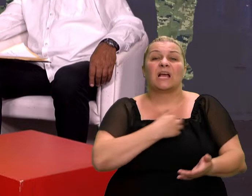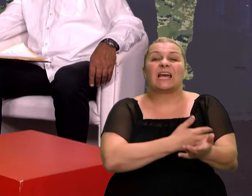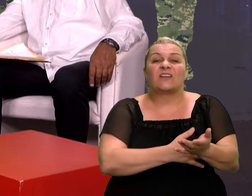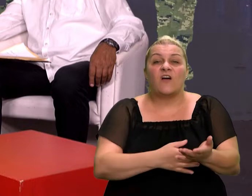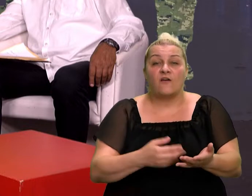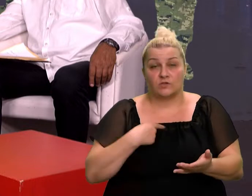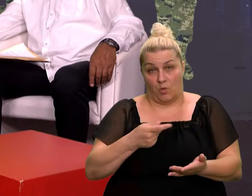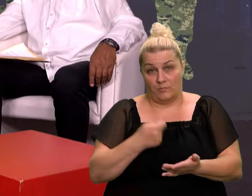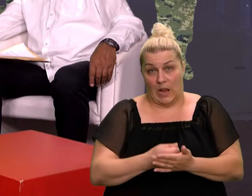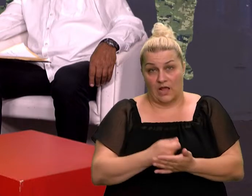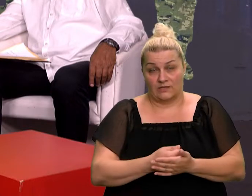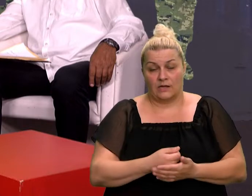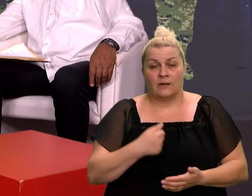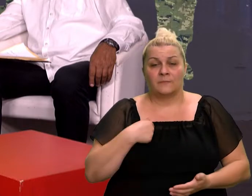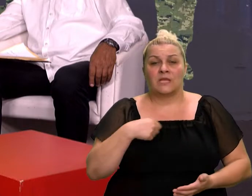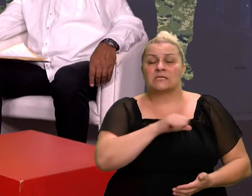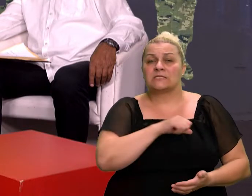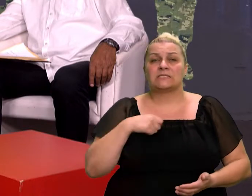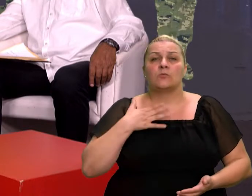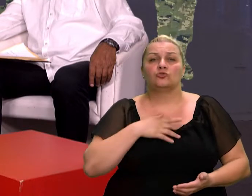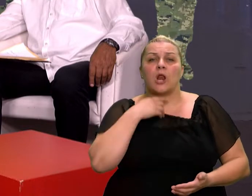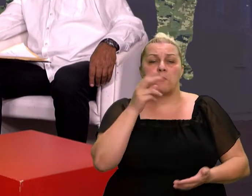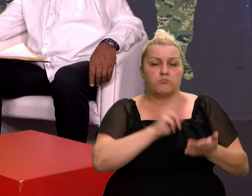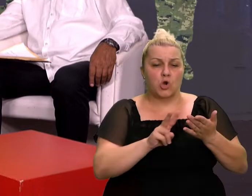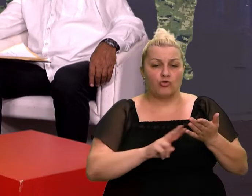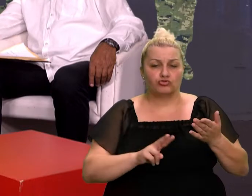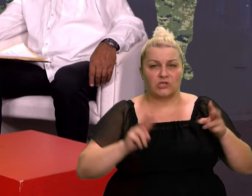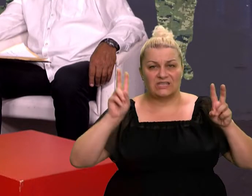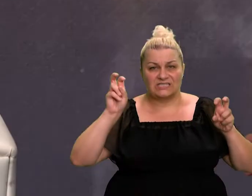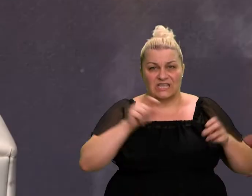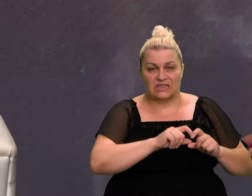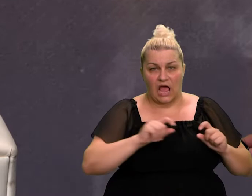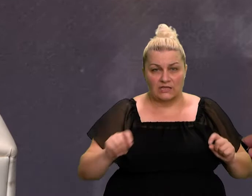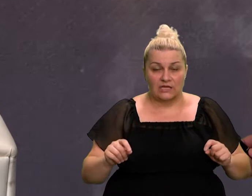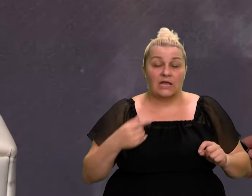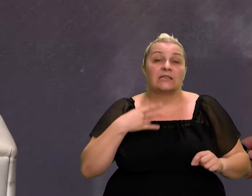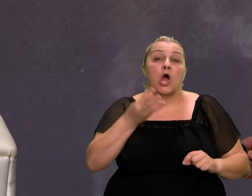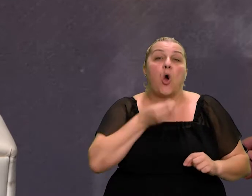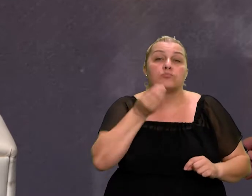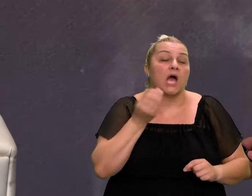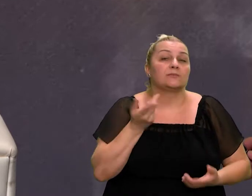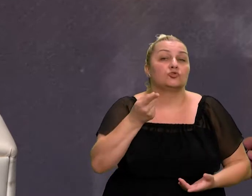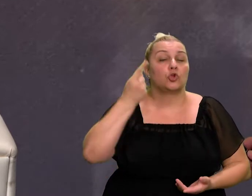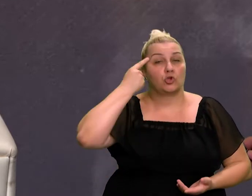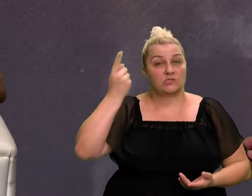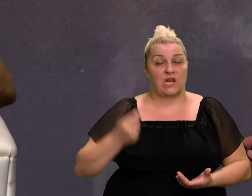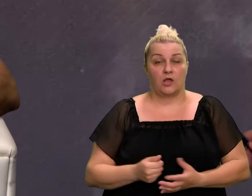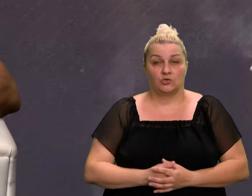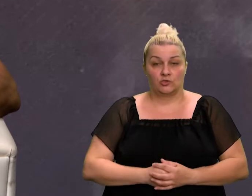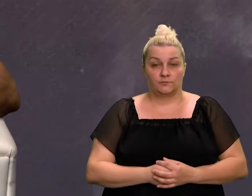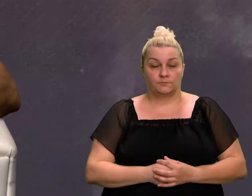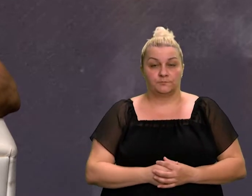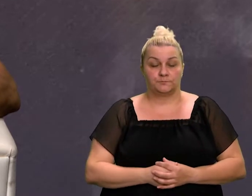krvavo smo to platili. Ja bih samo pročitao jedan citat, ako može da... Može, može. Da dočaram šta to sve znači.